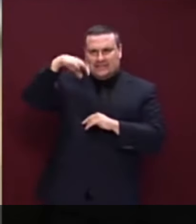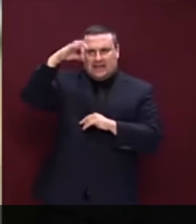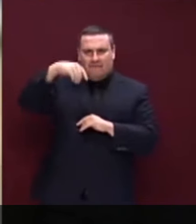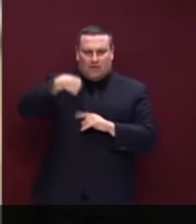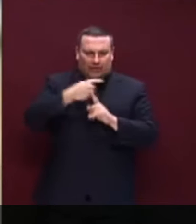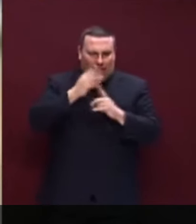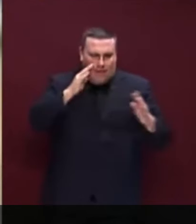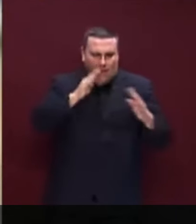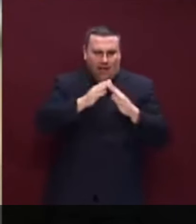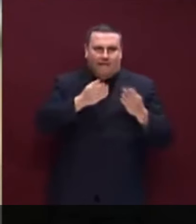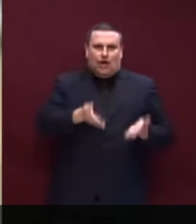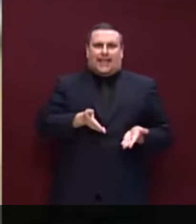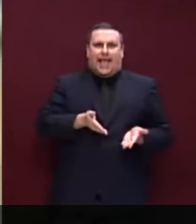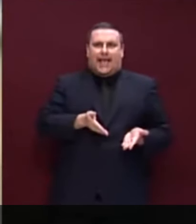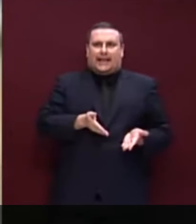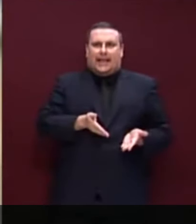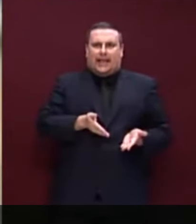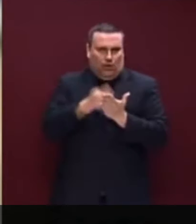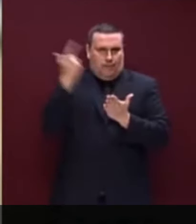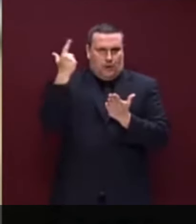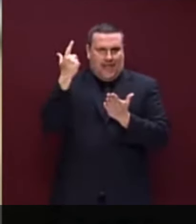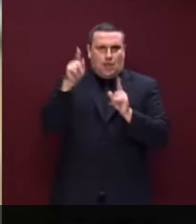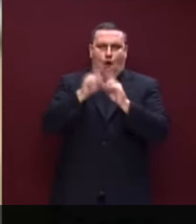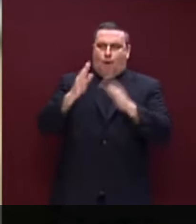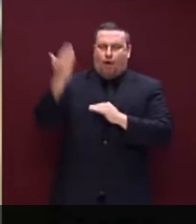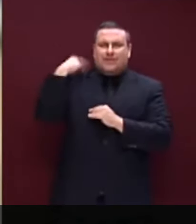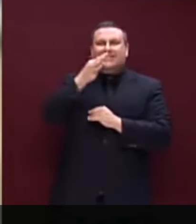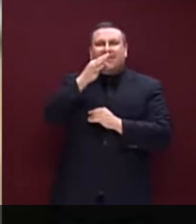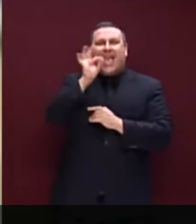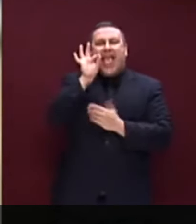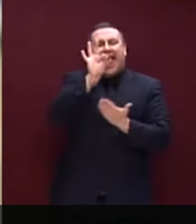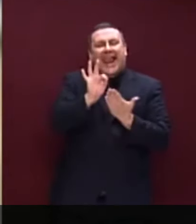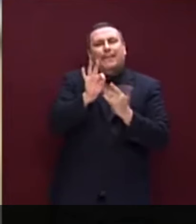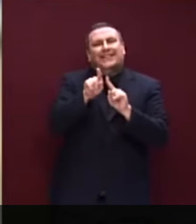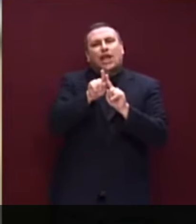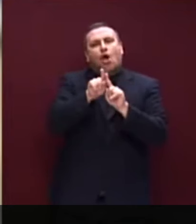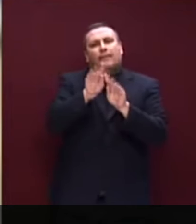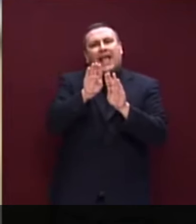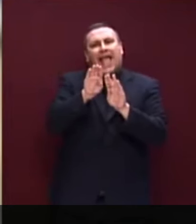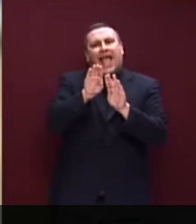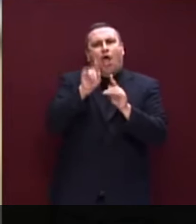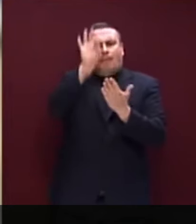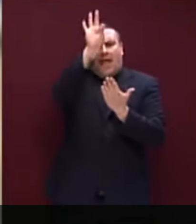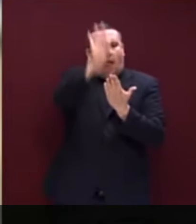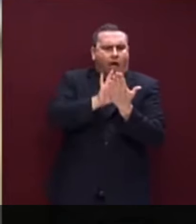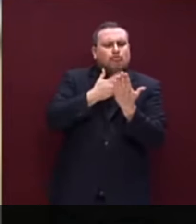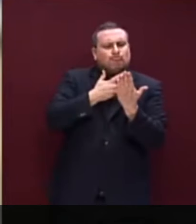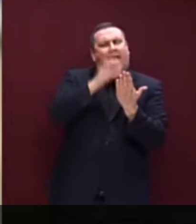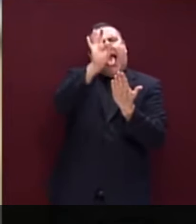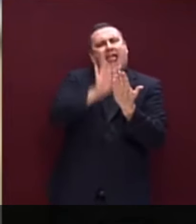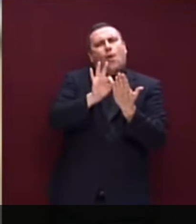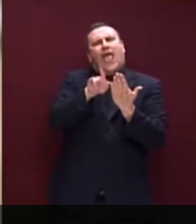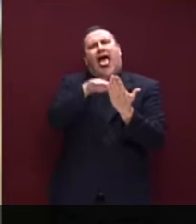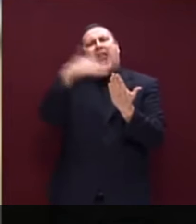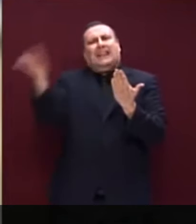quanto diciamo dica il titolo dei decreti. Gli elementi alternativi ci sono, noi stiamo